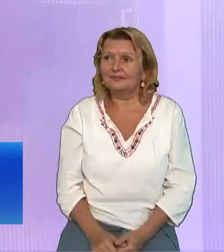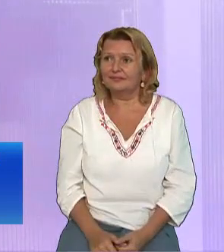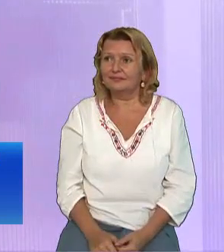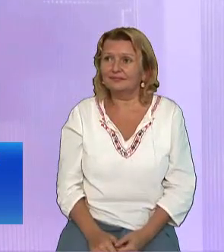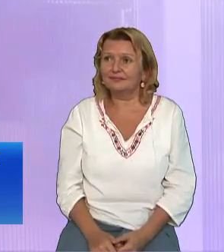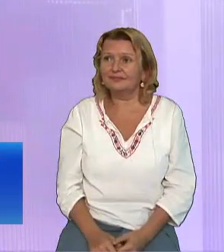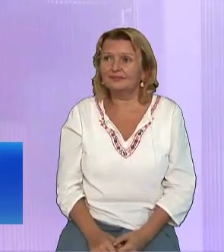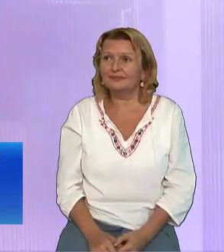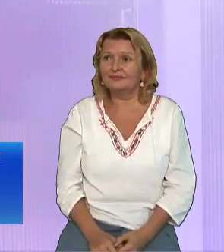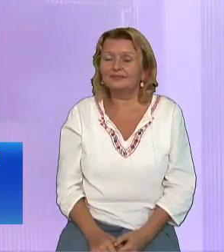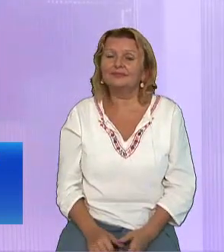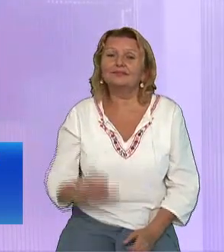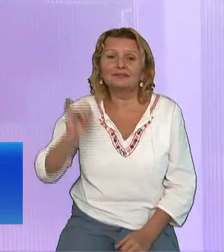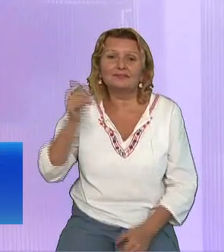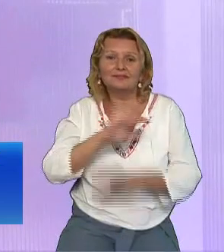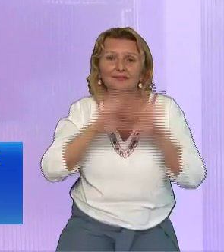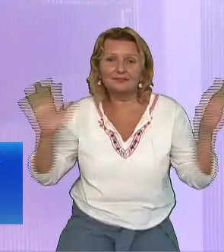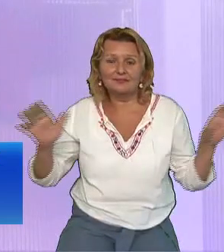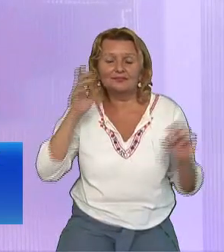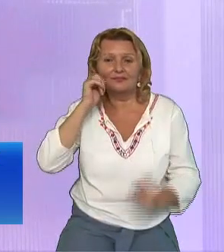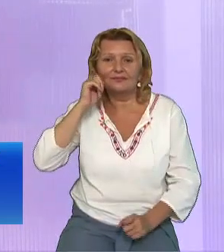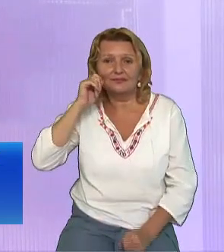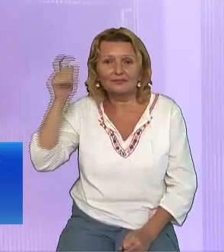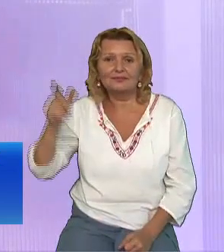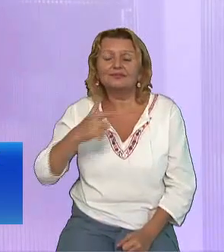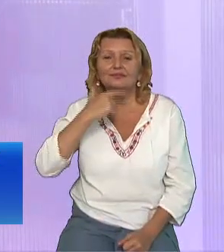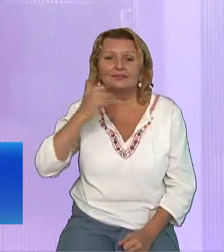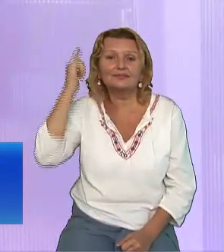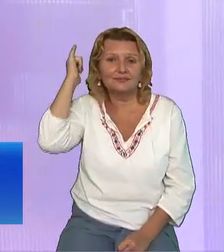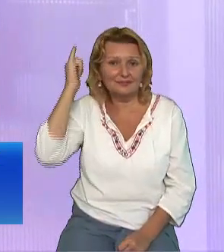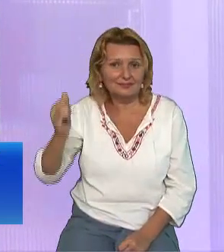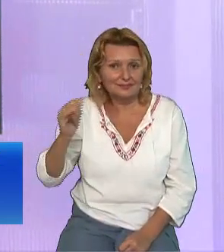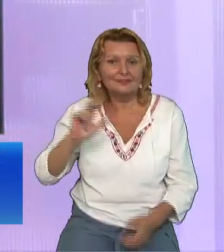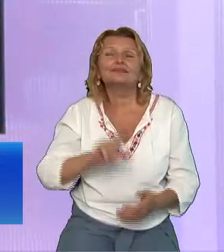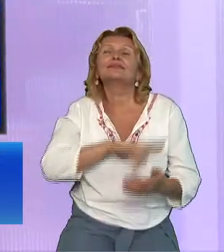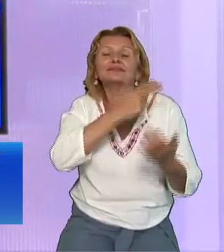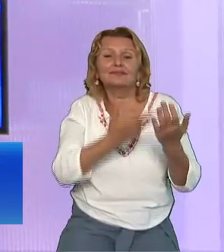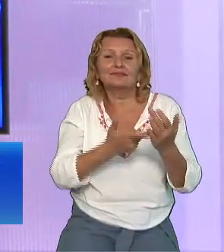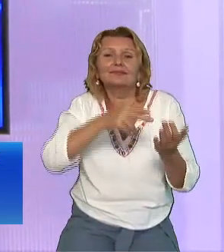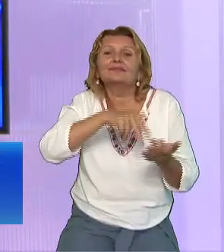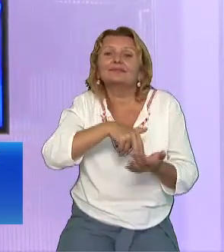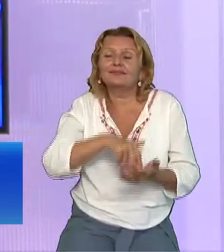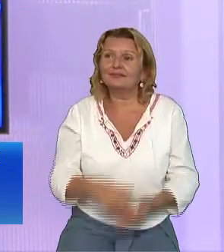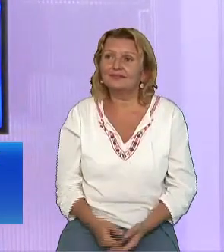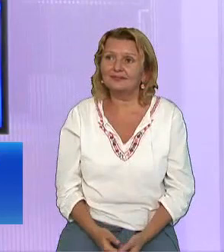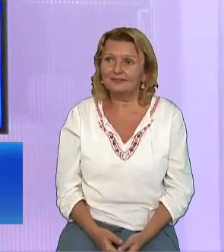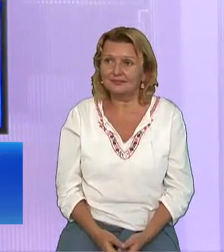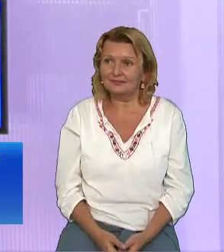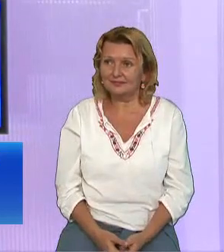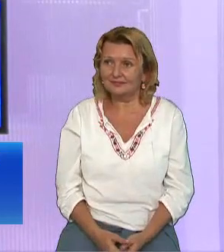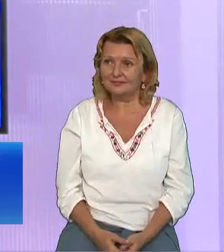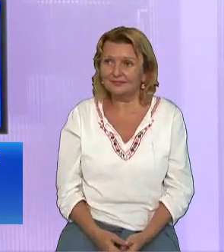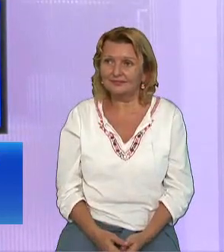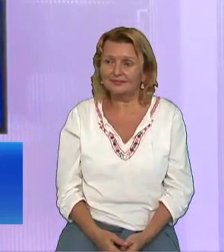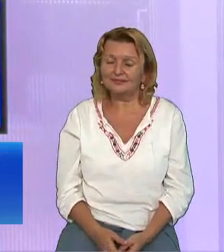A răspuns adevărata înviată Dragi prieteni, omenirea noastră este în doliu Oameni triși pe stradă